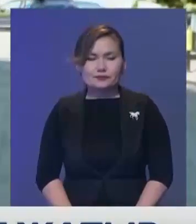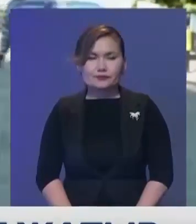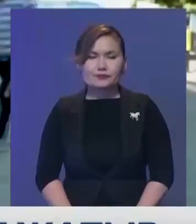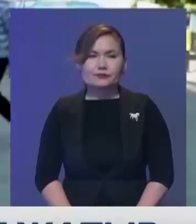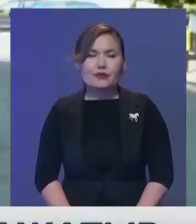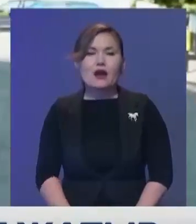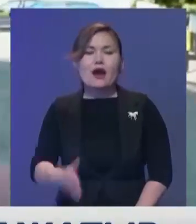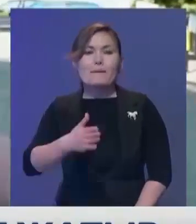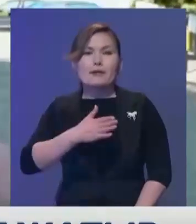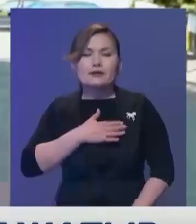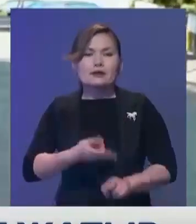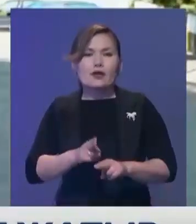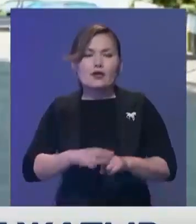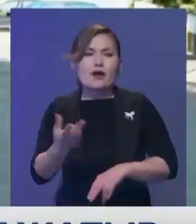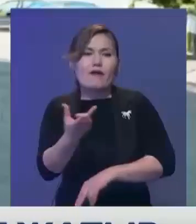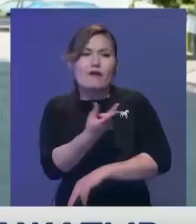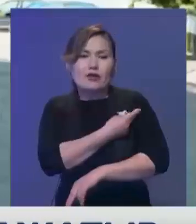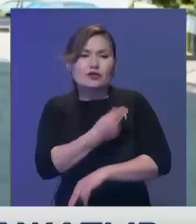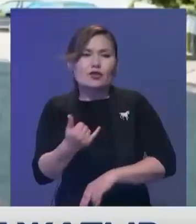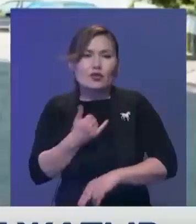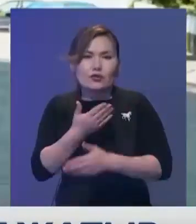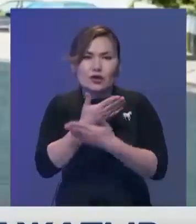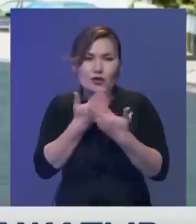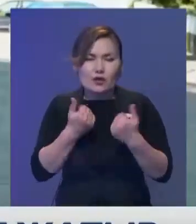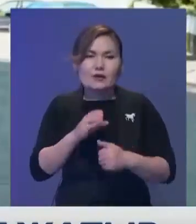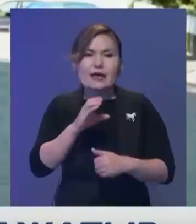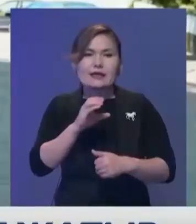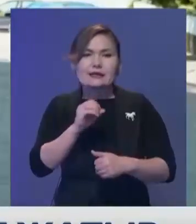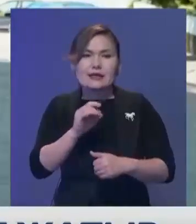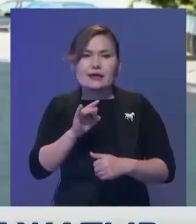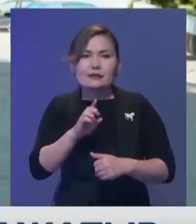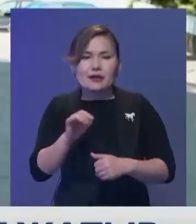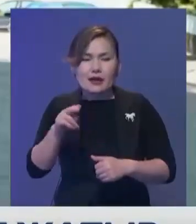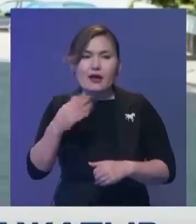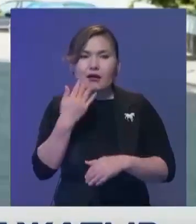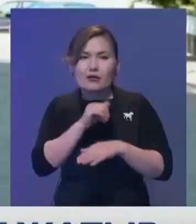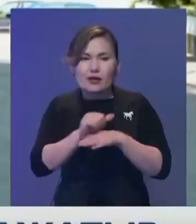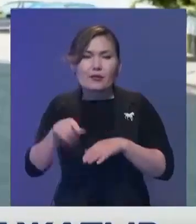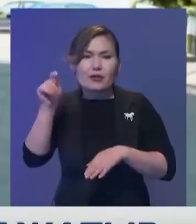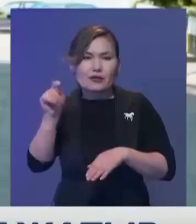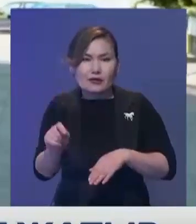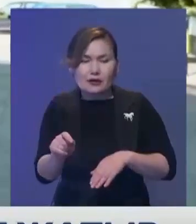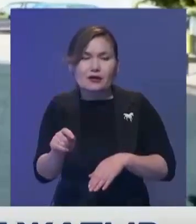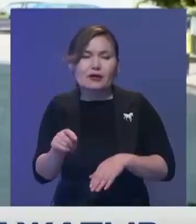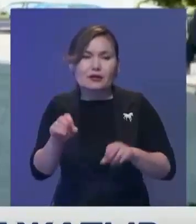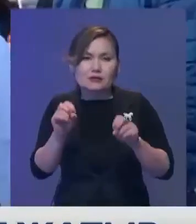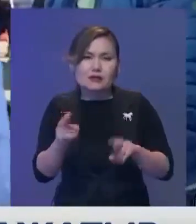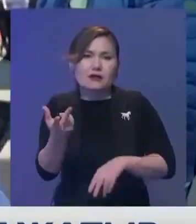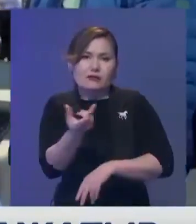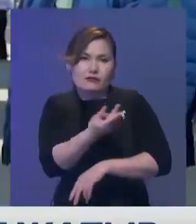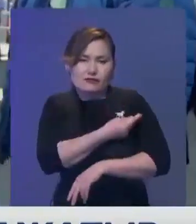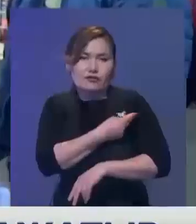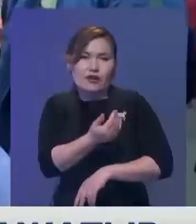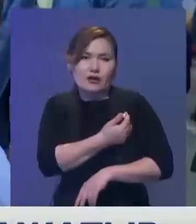Бізде Македонияда вакцина жоқ. Сербияғы келуінің себебі осы. Осындай тамаша мөмкіндікті жібері алмауыңыз керекті бөлей.